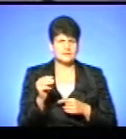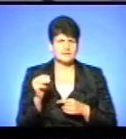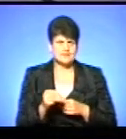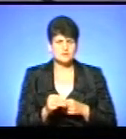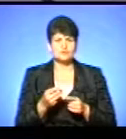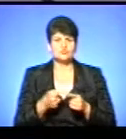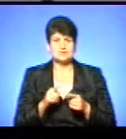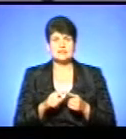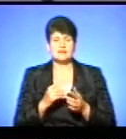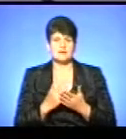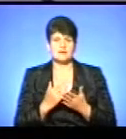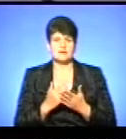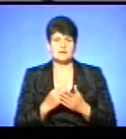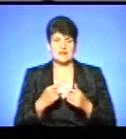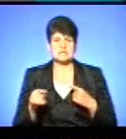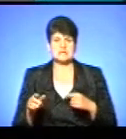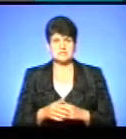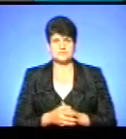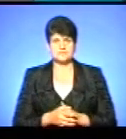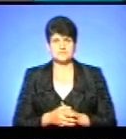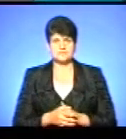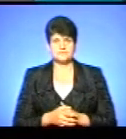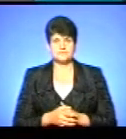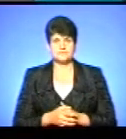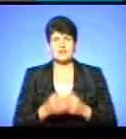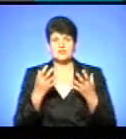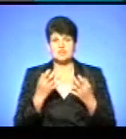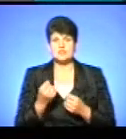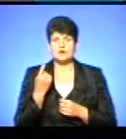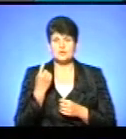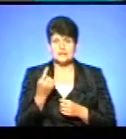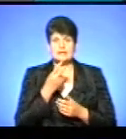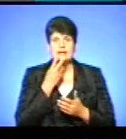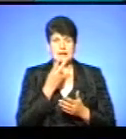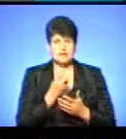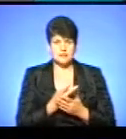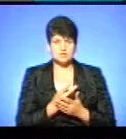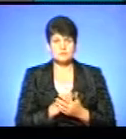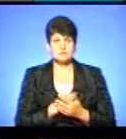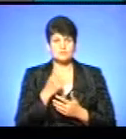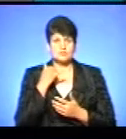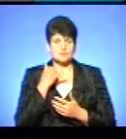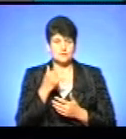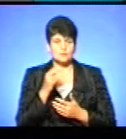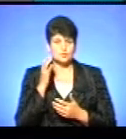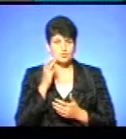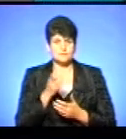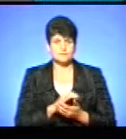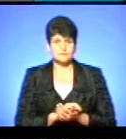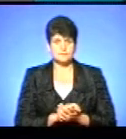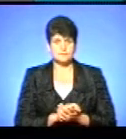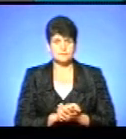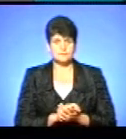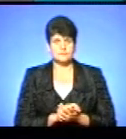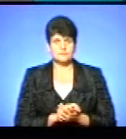тобто це є різниця. Ще один глядач чи глядачка додзвонилися. Зараз послухаємо. Будь ласка, говоріть.